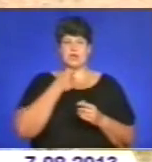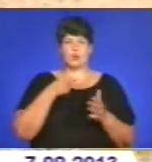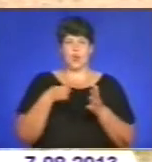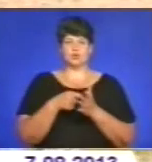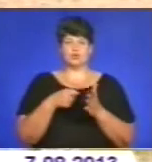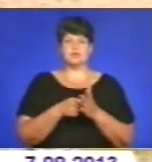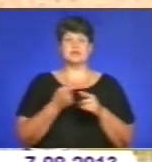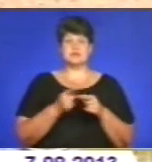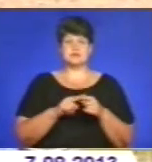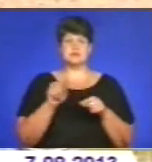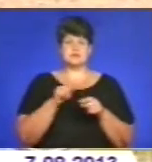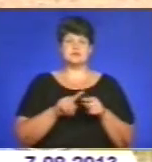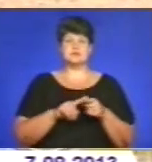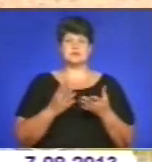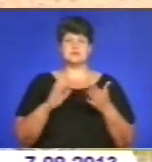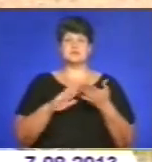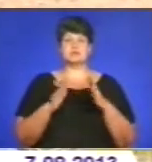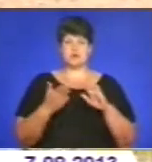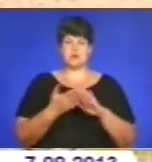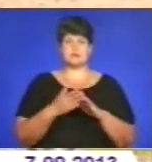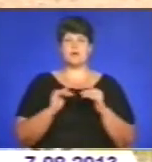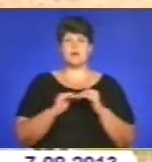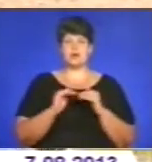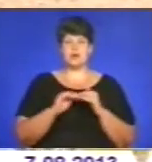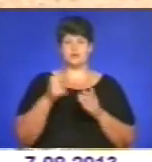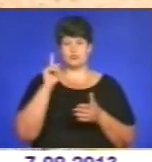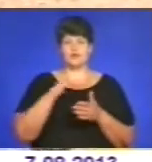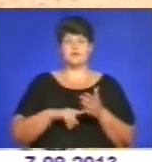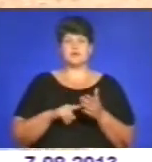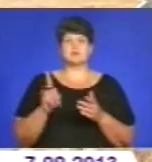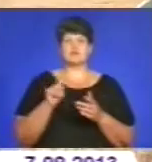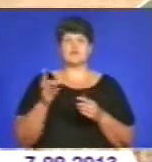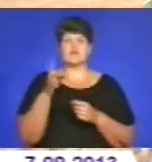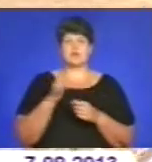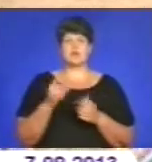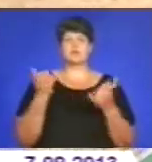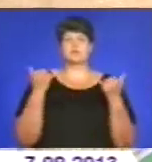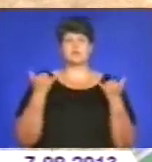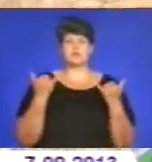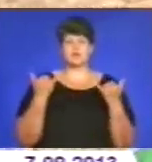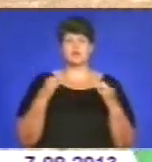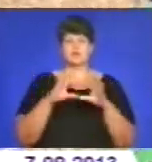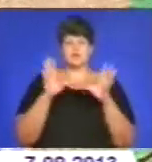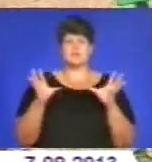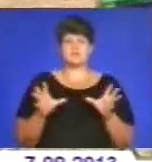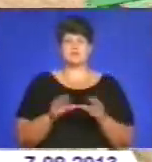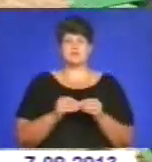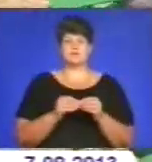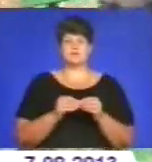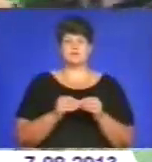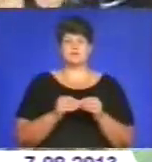ситуація. Ми на полях даного господарства, але повірте, сьогодні в районі в цілому, по цілому районі,